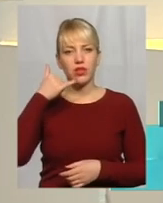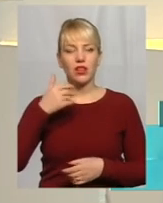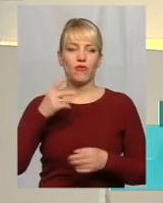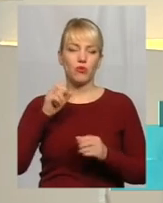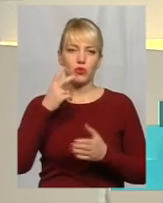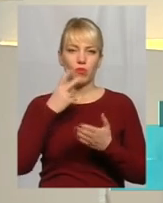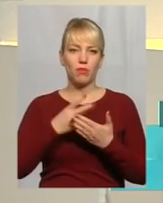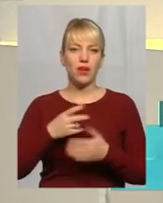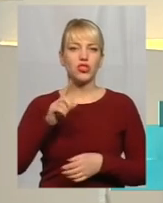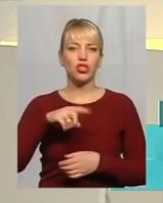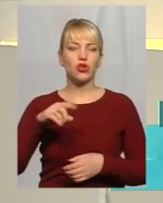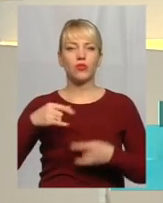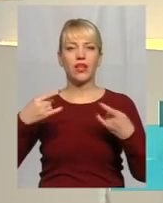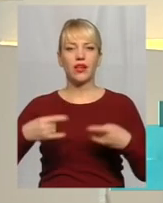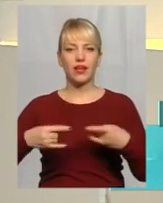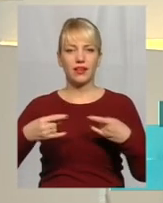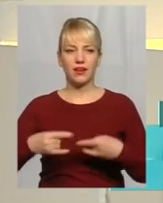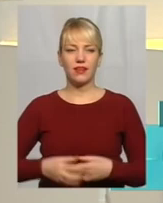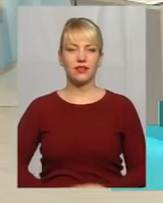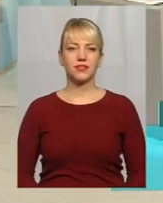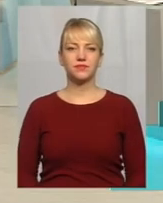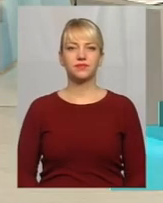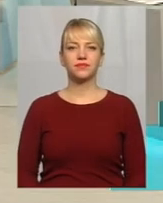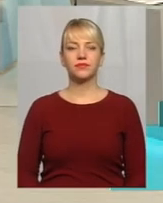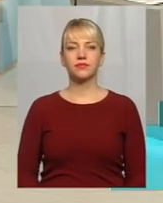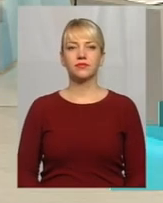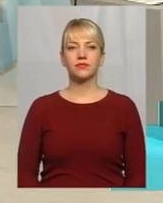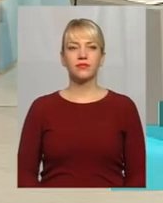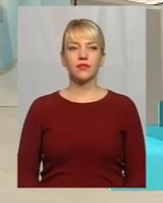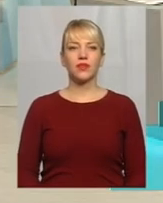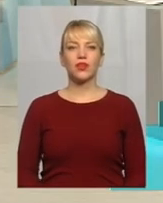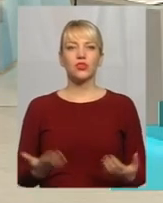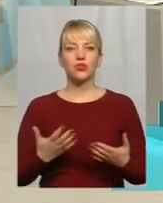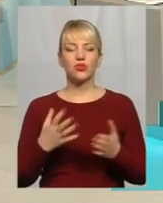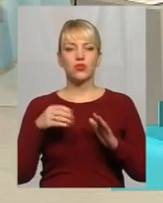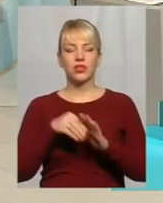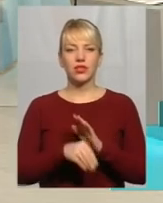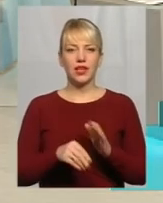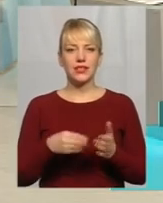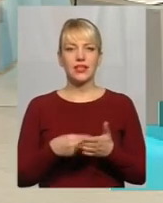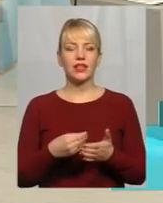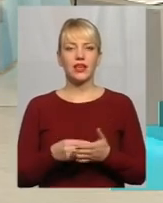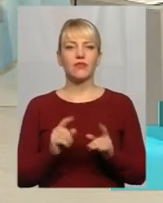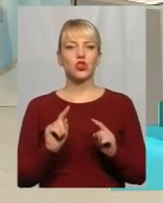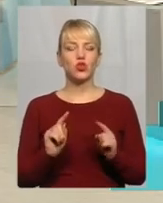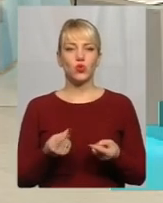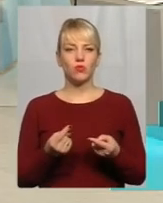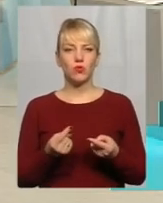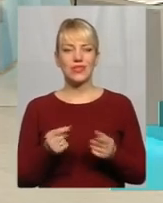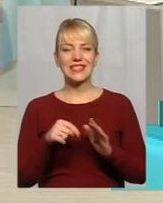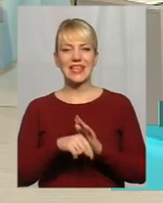екранах, телефонуйте, долучайтеся до розмови А все ж таки, з чого складається тариф і чому саме